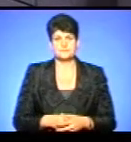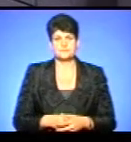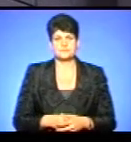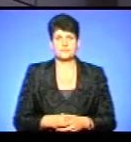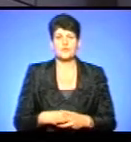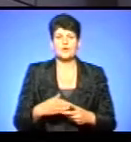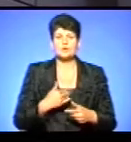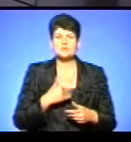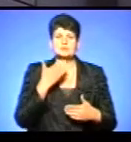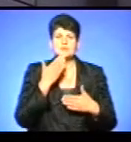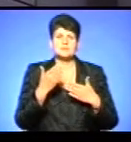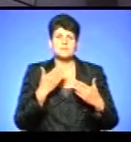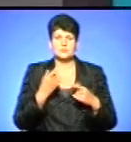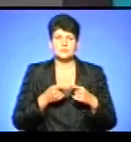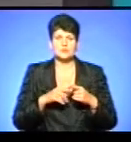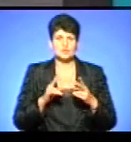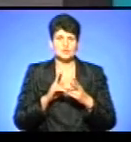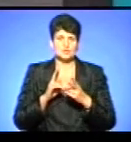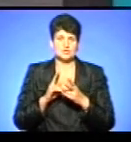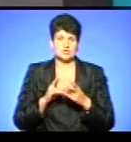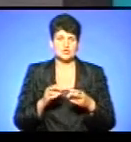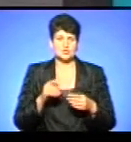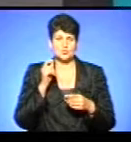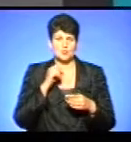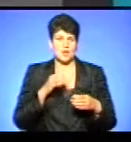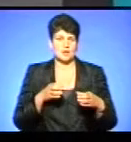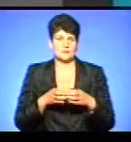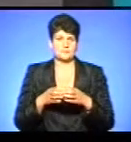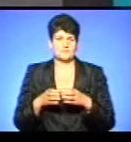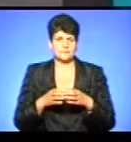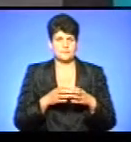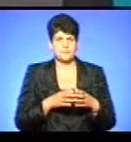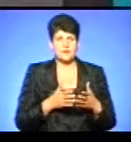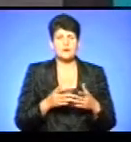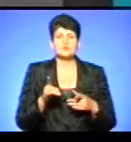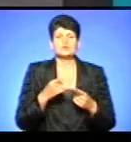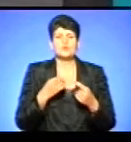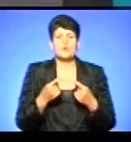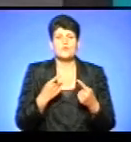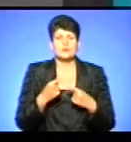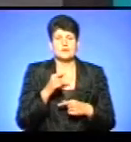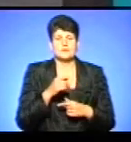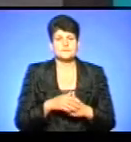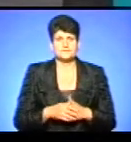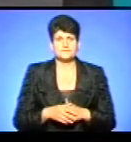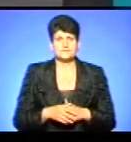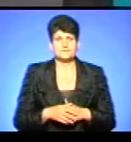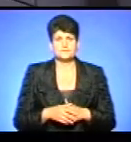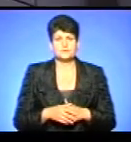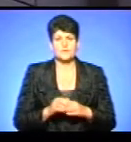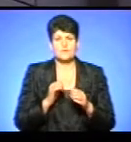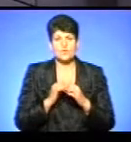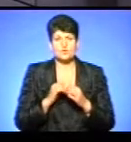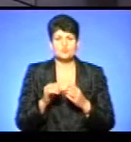Хочеться, власне, запитати про ці зустрічі з діаспорою. Як вони виглядали? Як це відбувалося? Про що ви там говорили? В